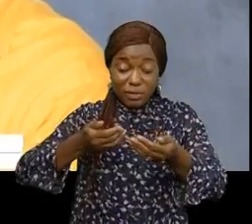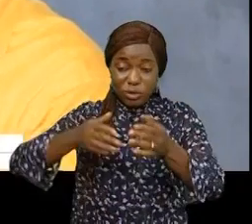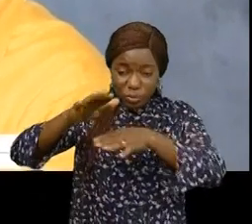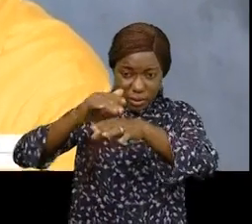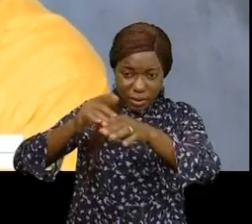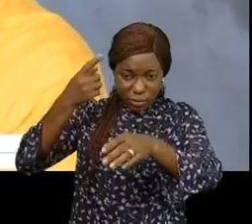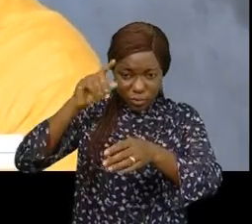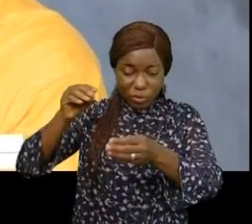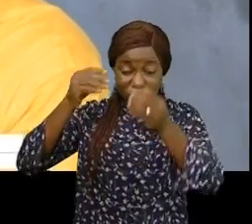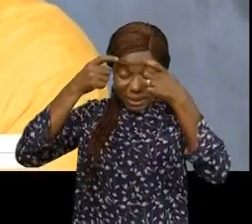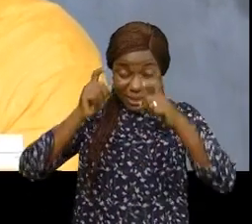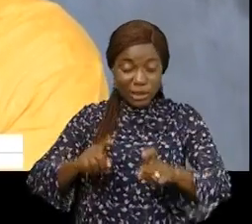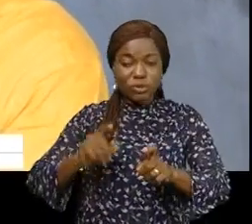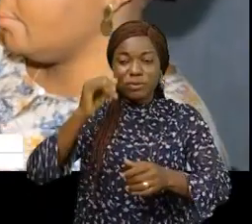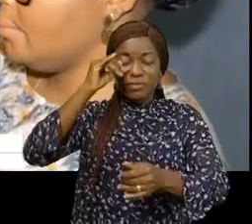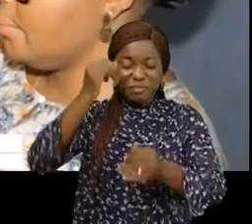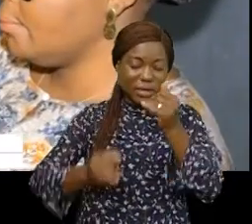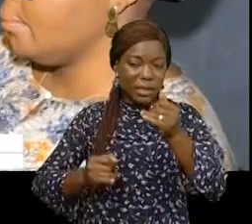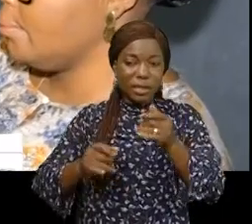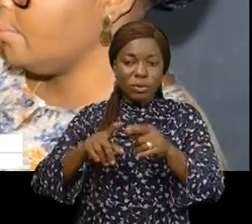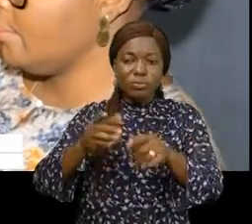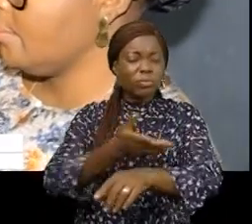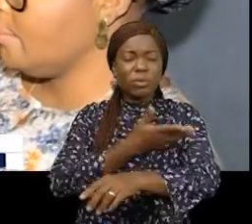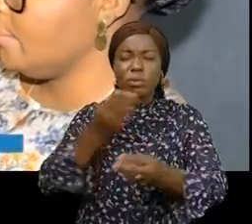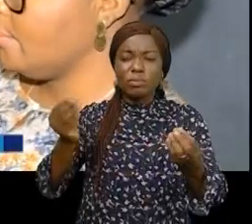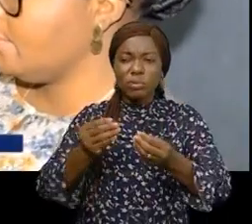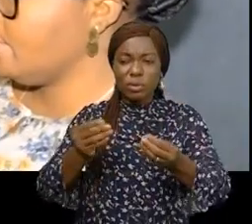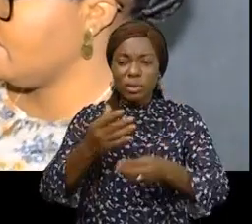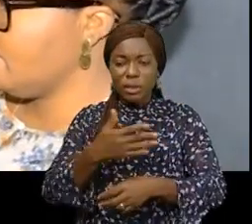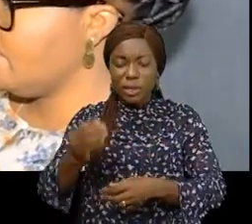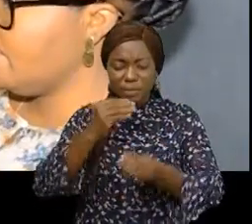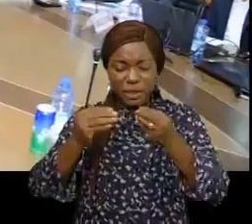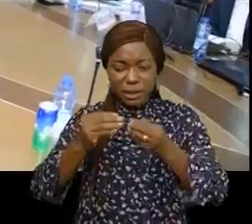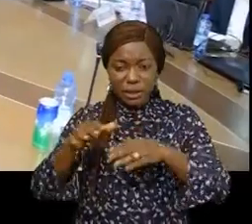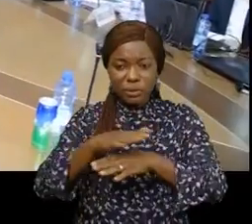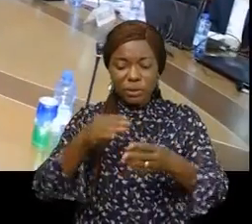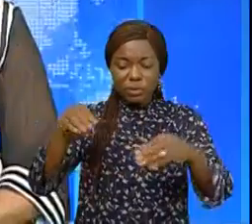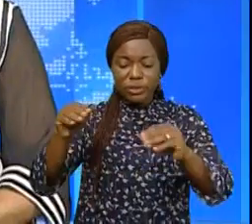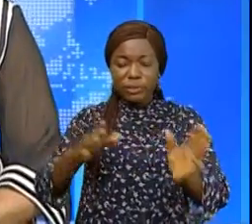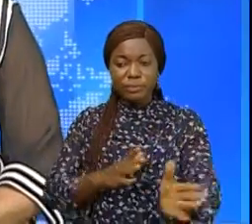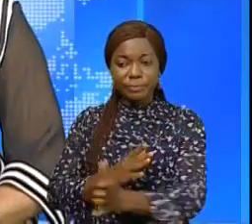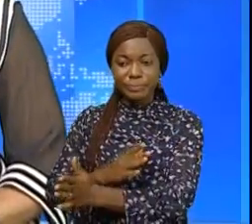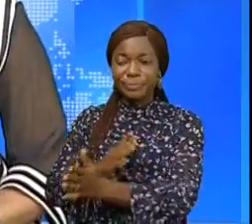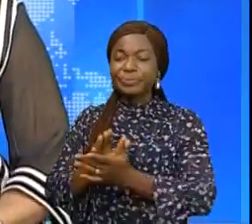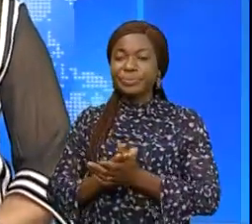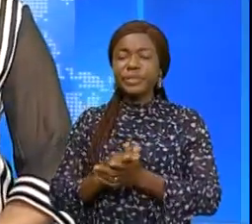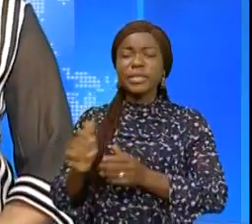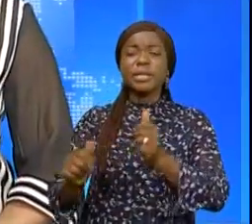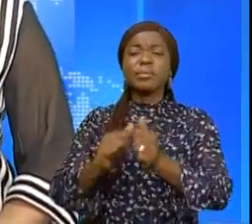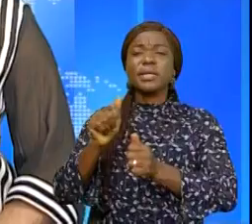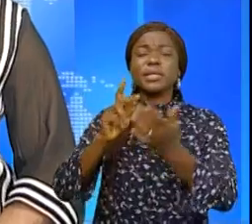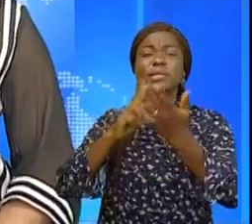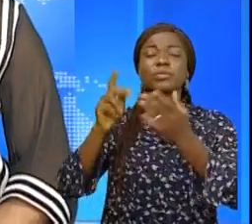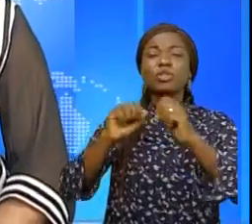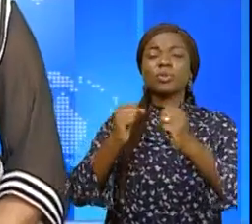pour un compromis et mettre fin à la hausse de prix des produits de première nécessité sur le marché. Plusieurs projets